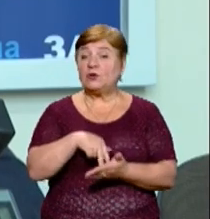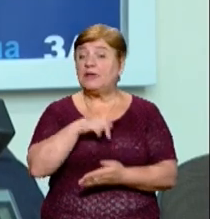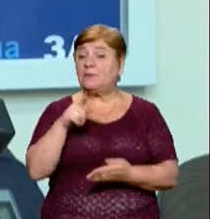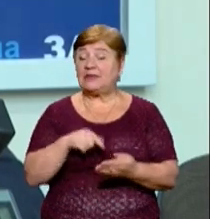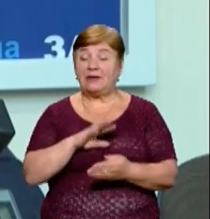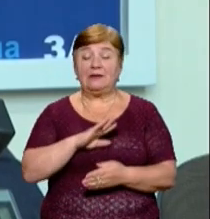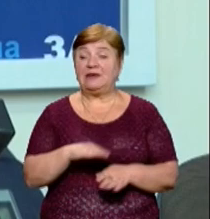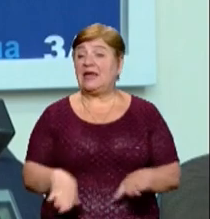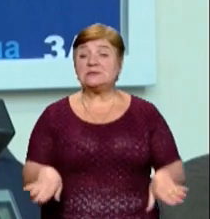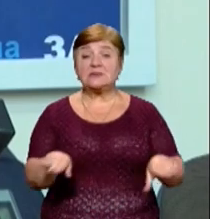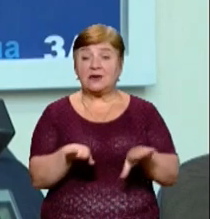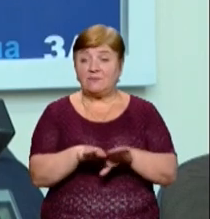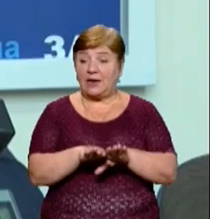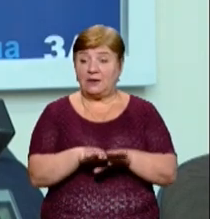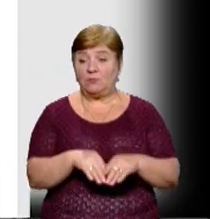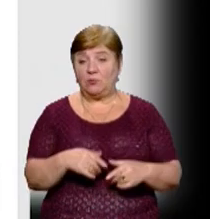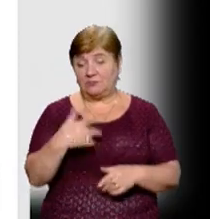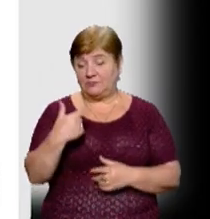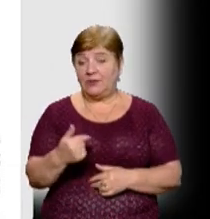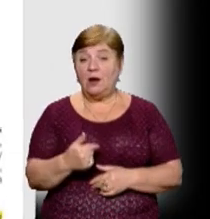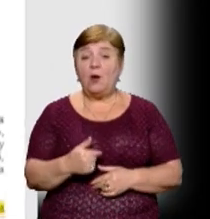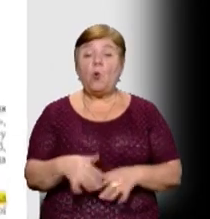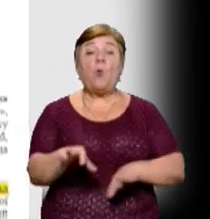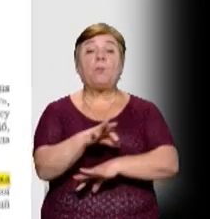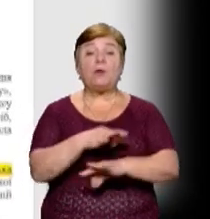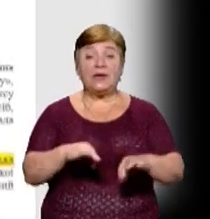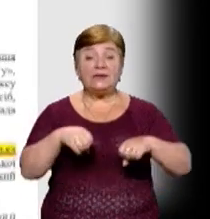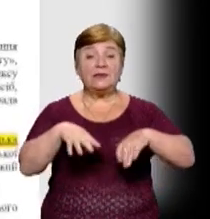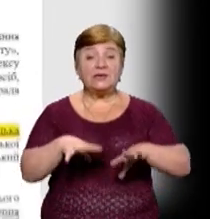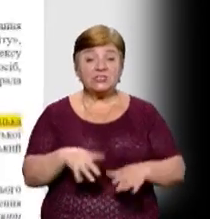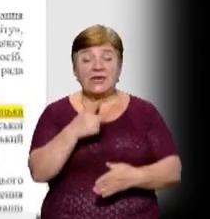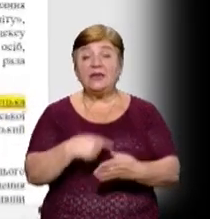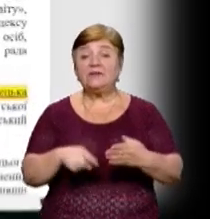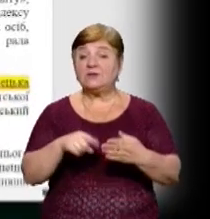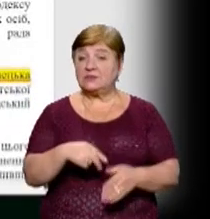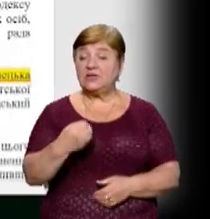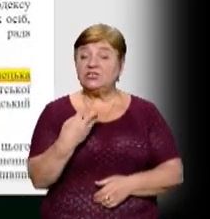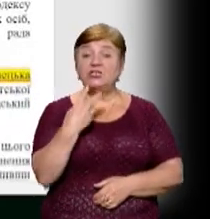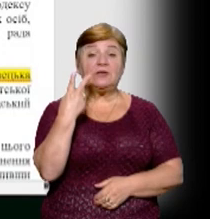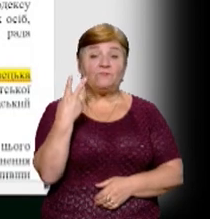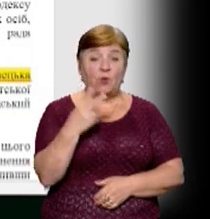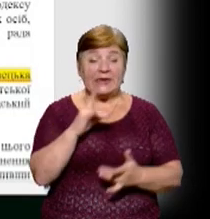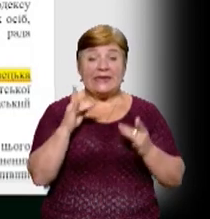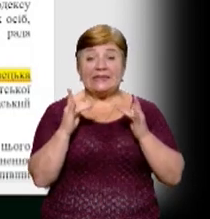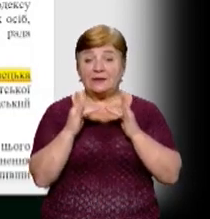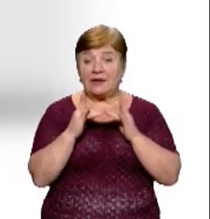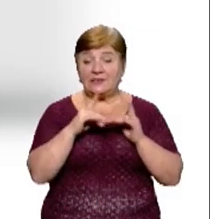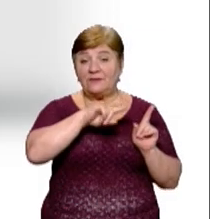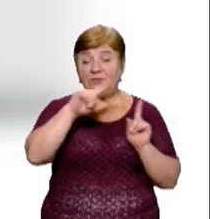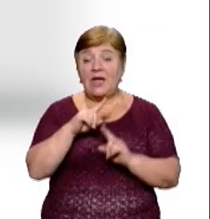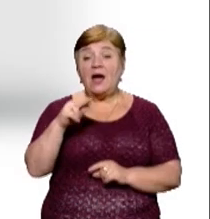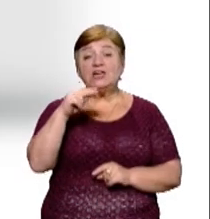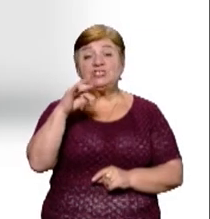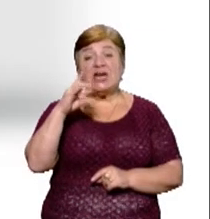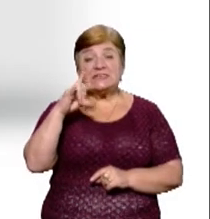закриваємо і дітей відправляємо на вулицю. У проєкті рішень йдеться про ліквідацію ще двох інтернатів на Закарпатті – у Часлівцях